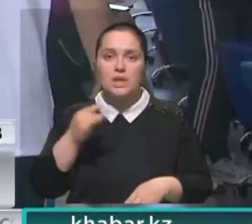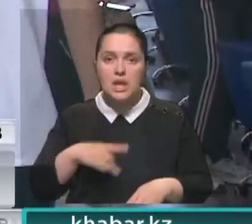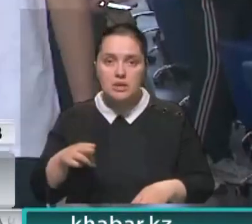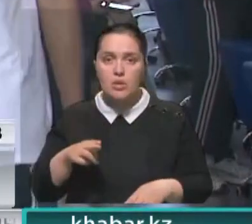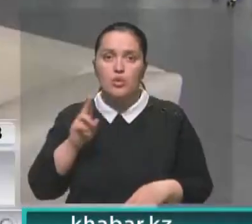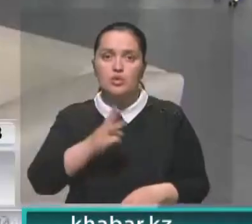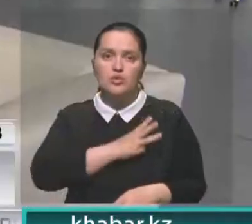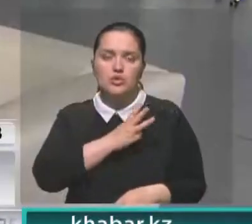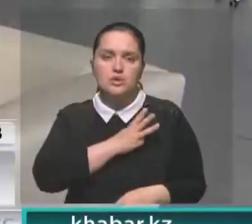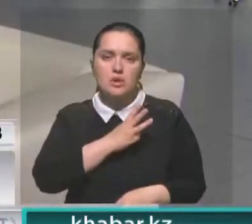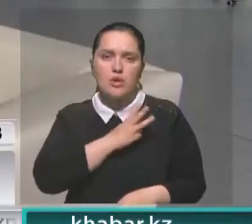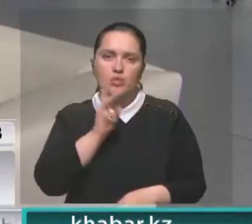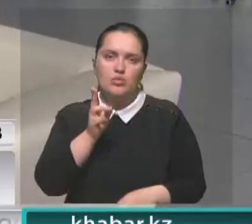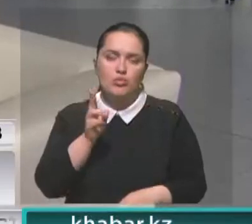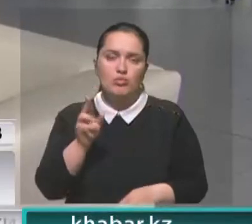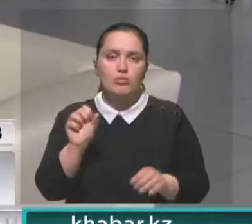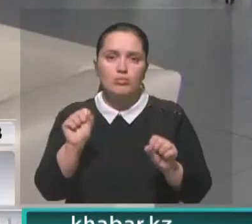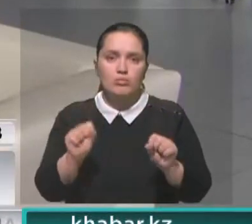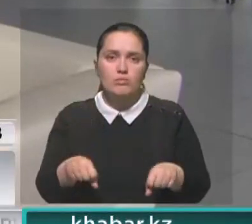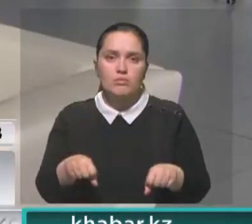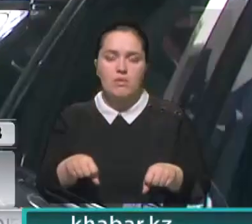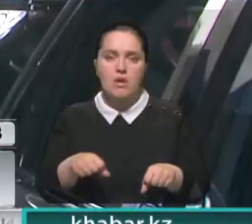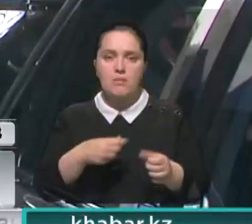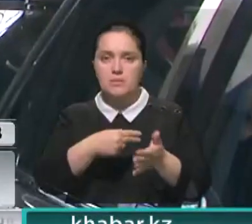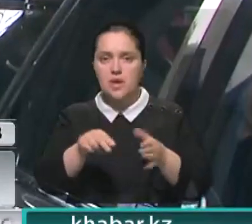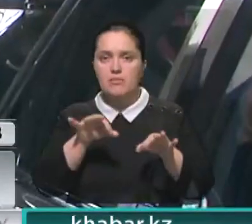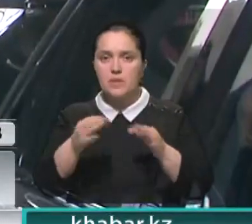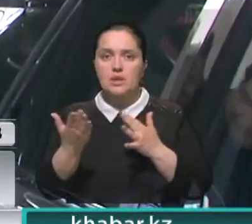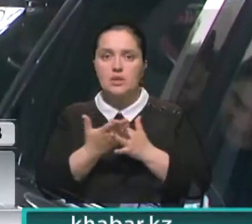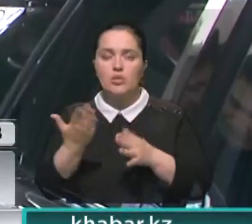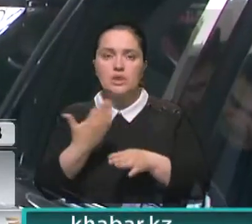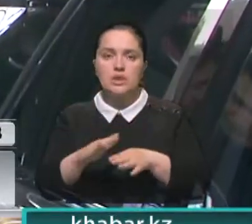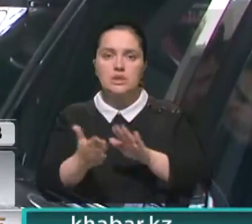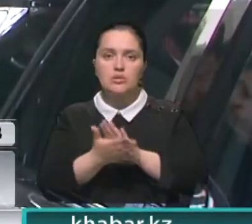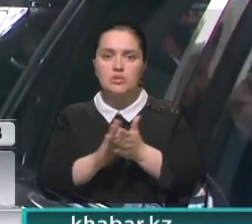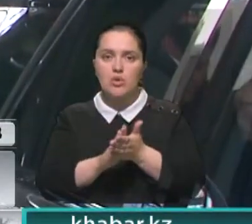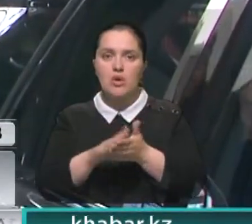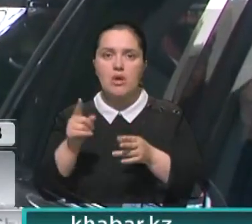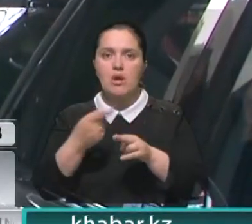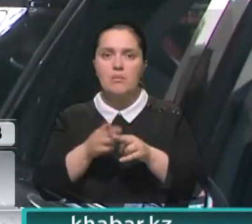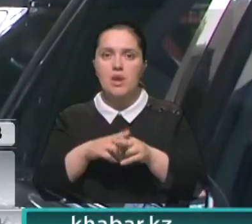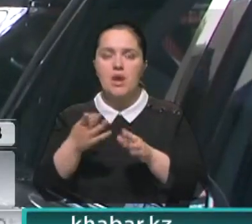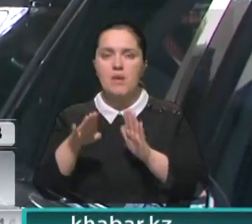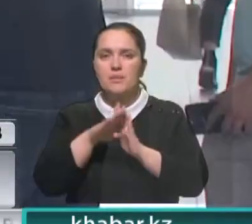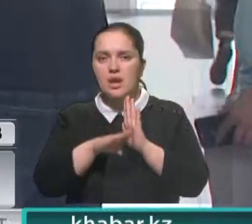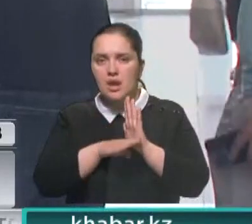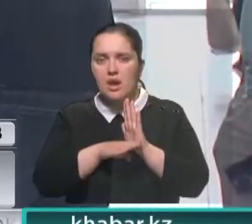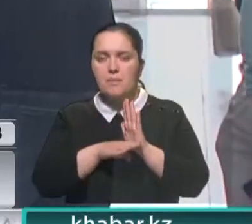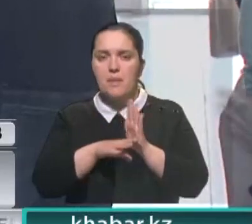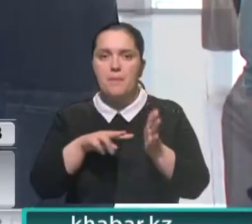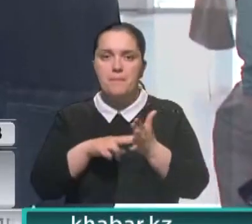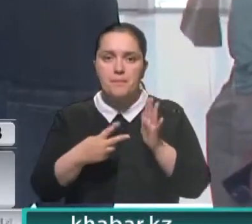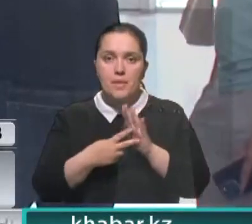100 миллиардов. Впрочем, у желающих еще будет возможность приобрести автомобиль на льготных кредитных условиях. Программа носит